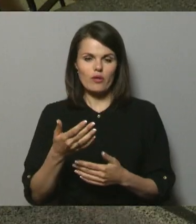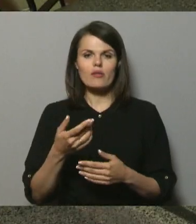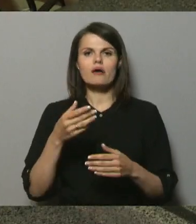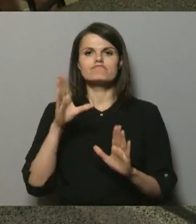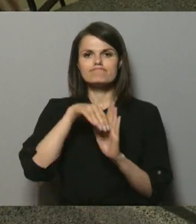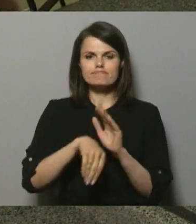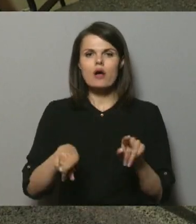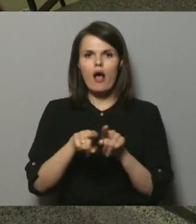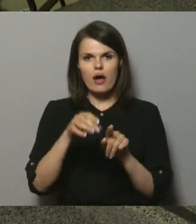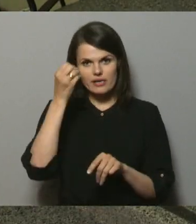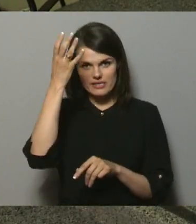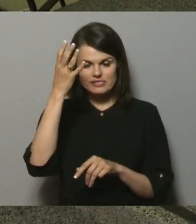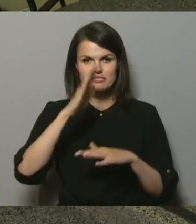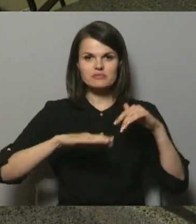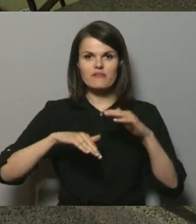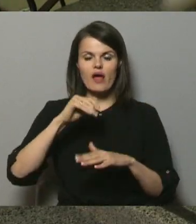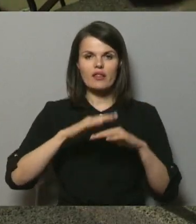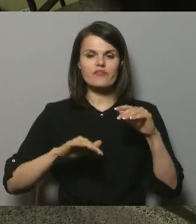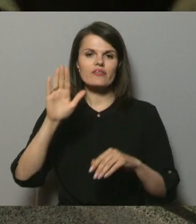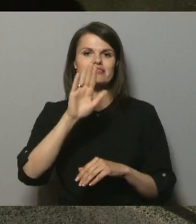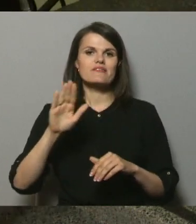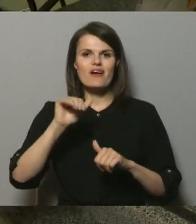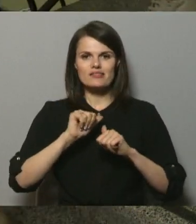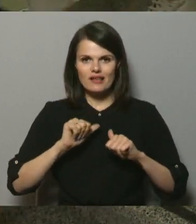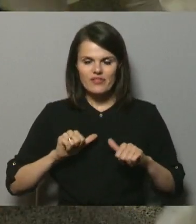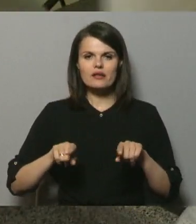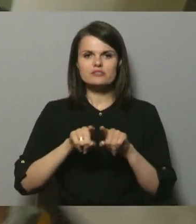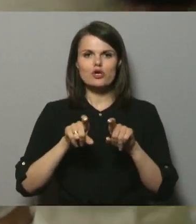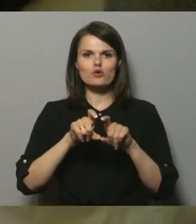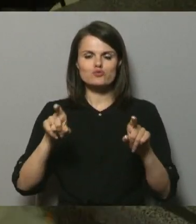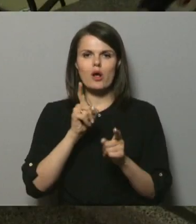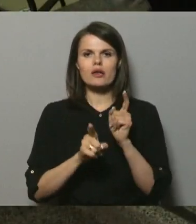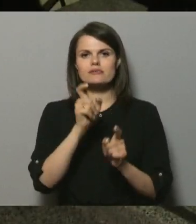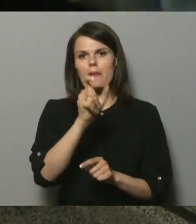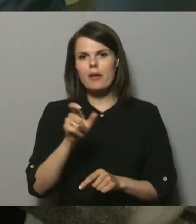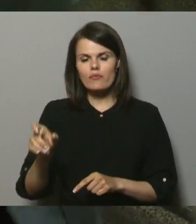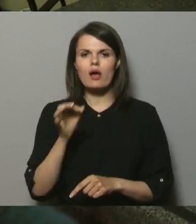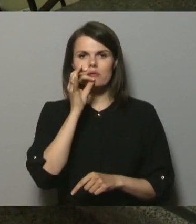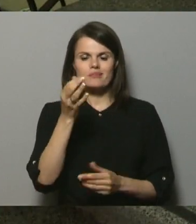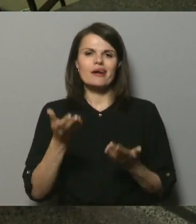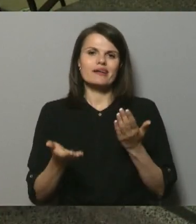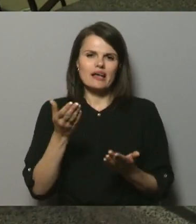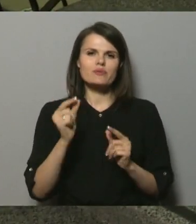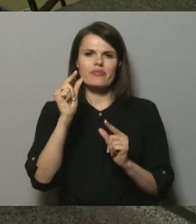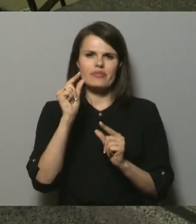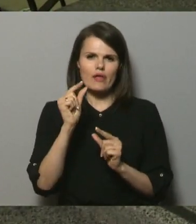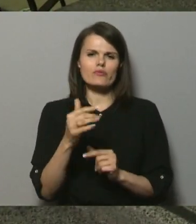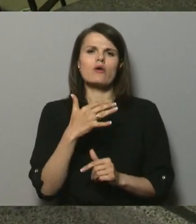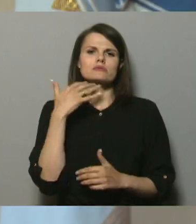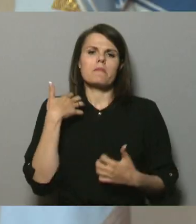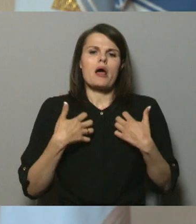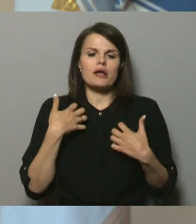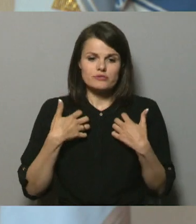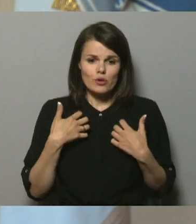iesaistījies arī izglītības kvalitātes valsts dienests, arī skolas pedagogu atzīst, ka iespējams nedaudz pārsteigušies.